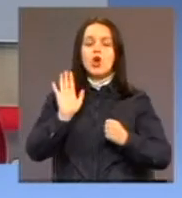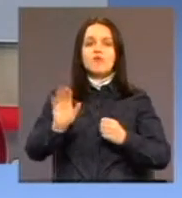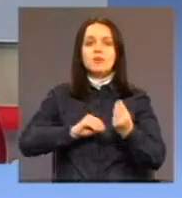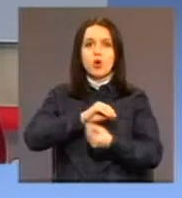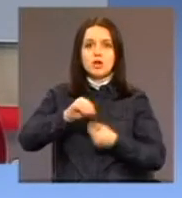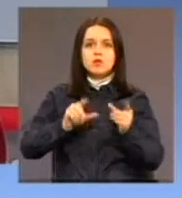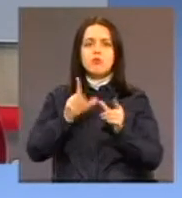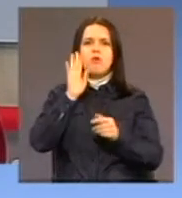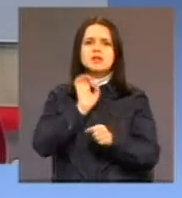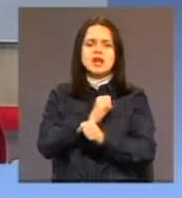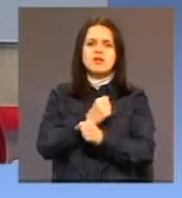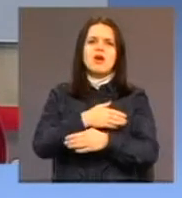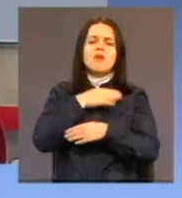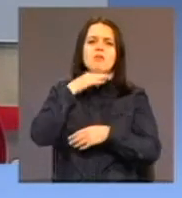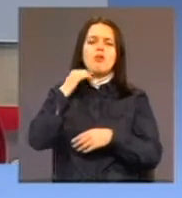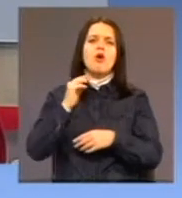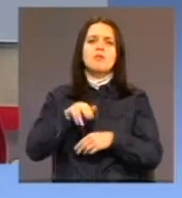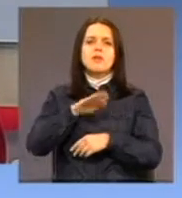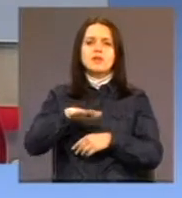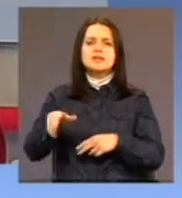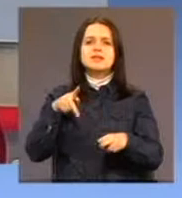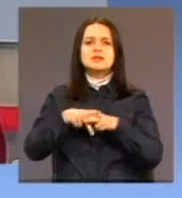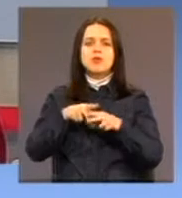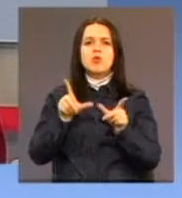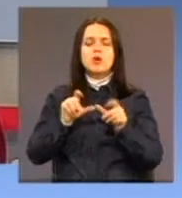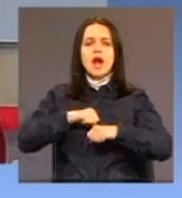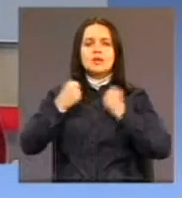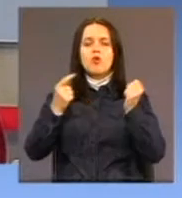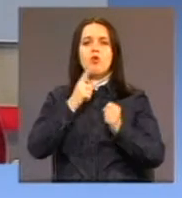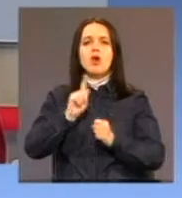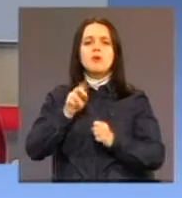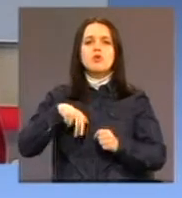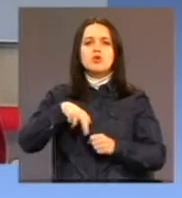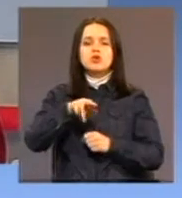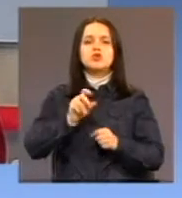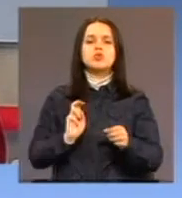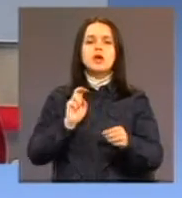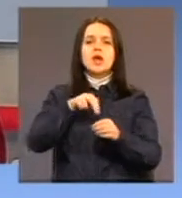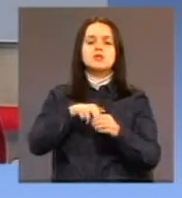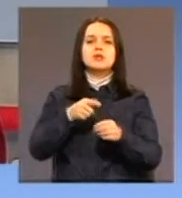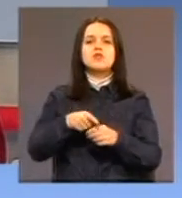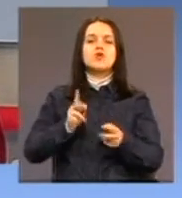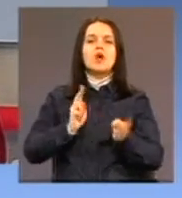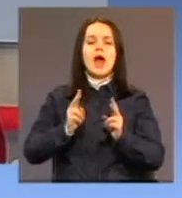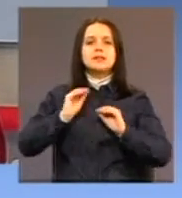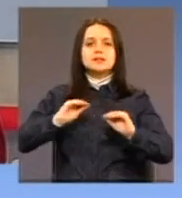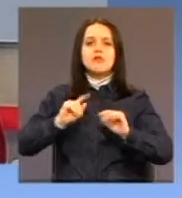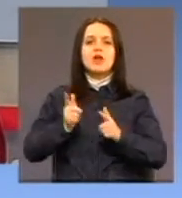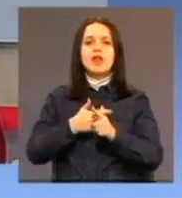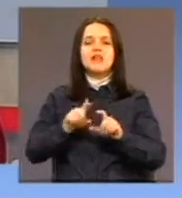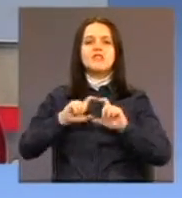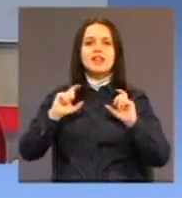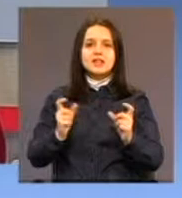veliki je broj djece sa smetnjama u razvoju koja ne mogu pohađati inkluzivnu nastavu ili vrtić, te djece kojoj je